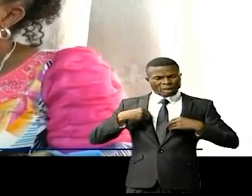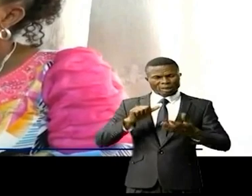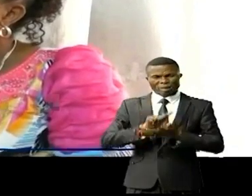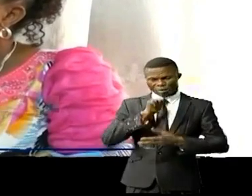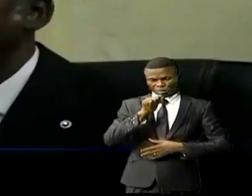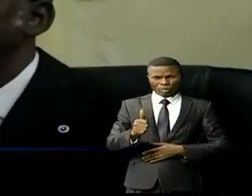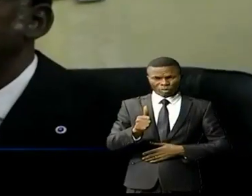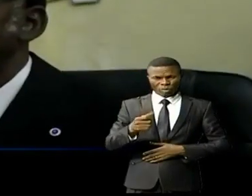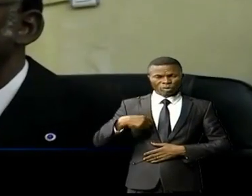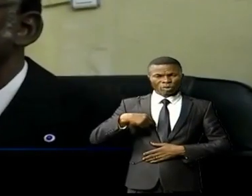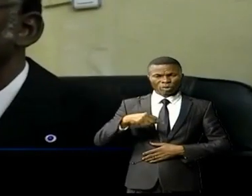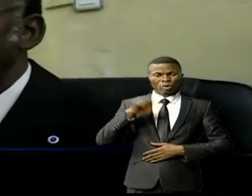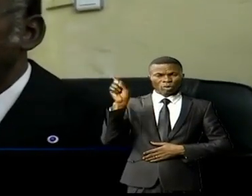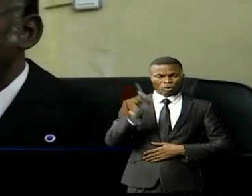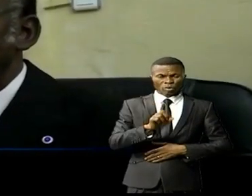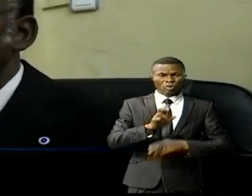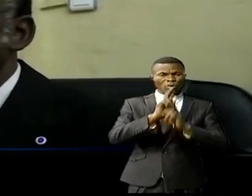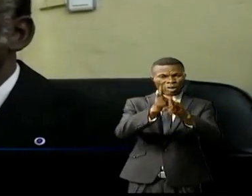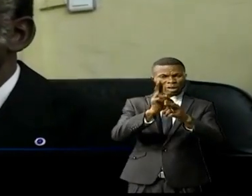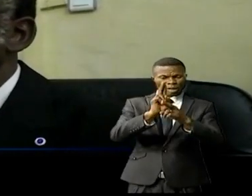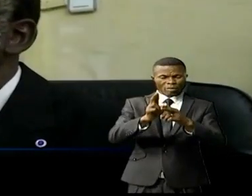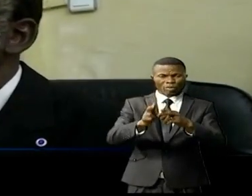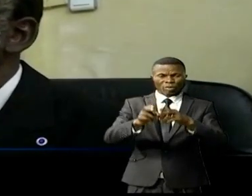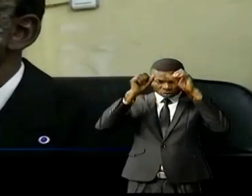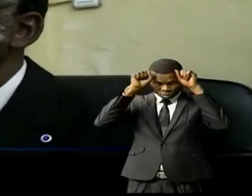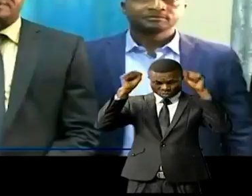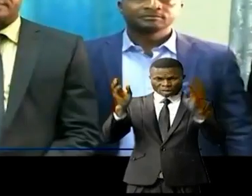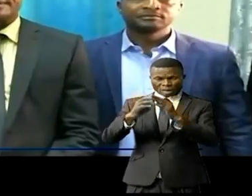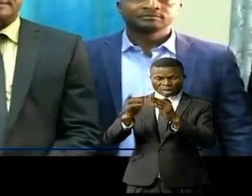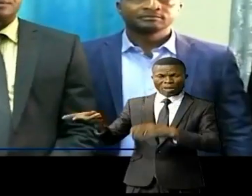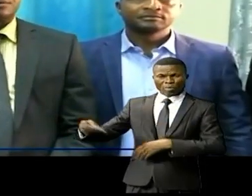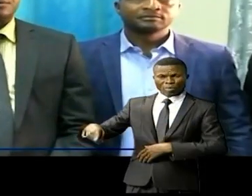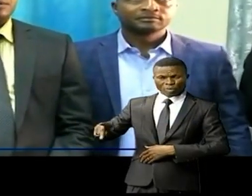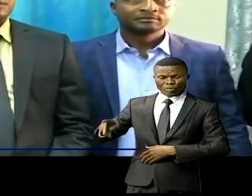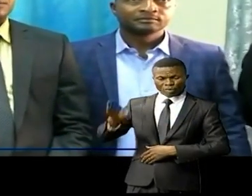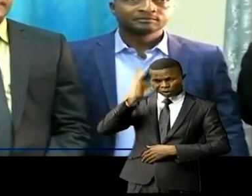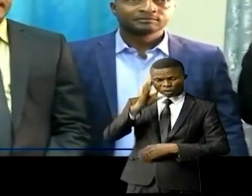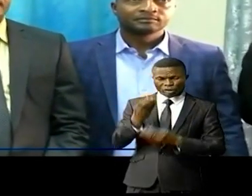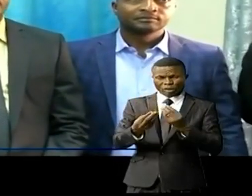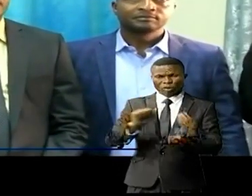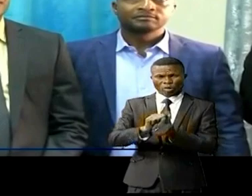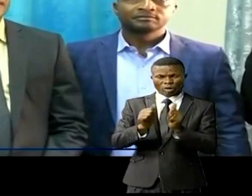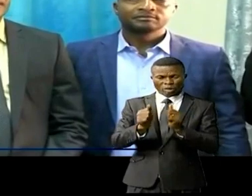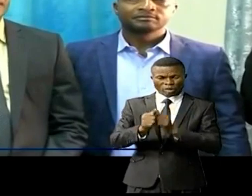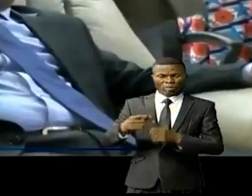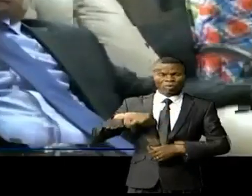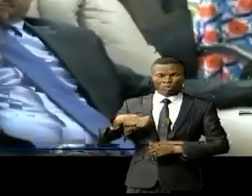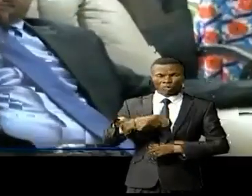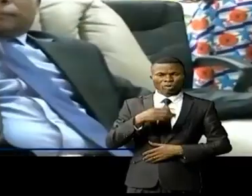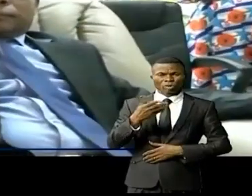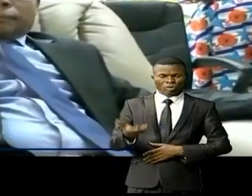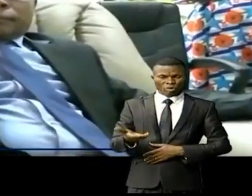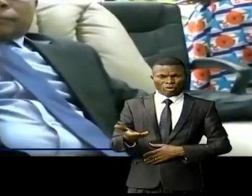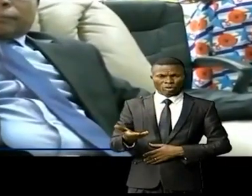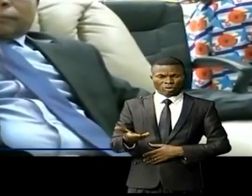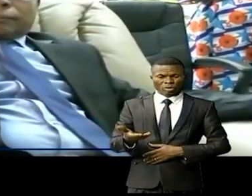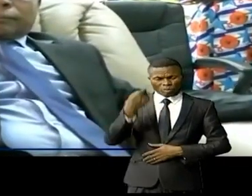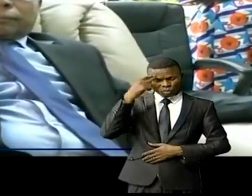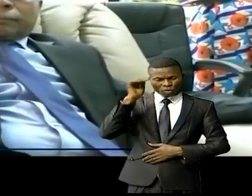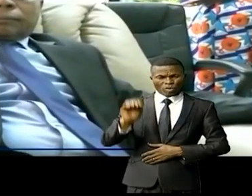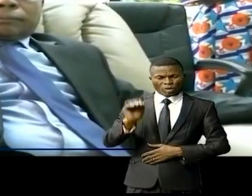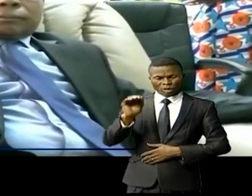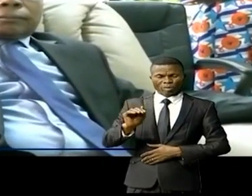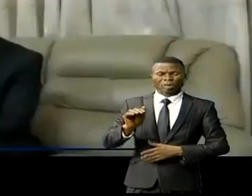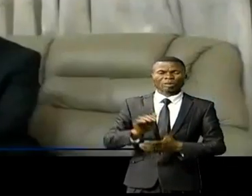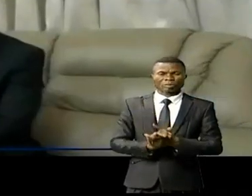nous sommes venus faire la récession au président qui s'inscrit dans ces cadres-là de l'influence de'autorité. L'autorité